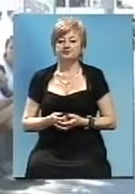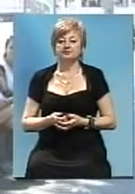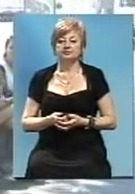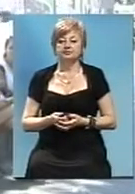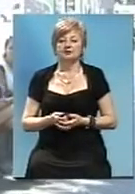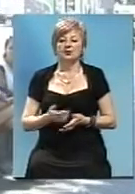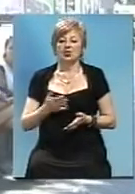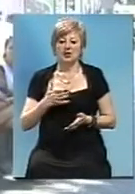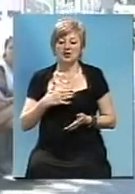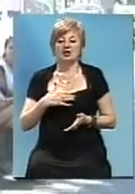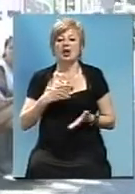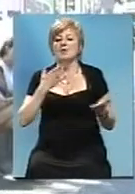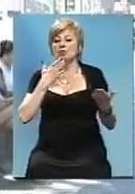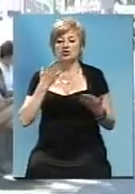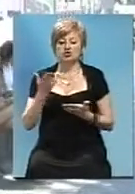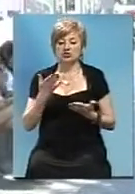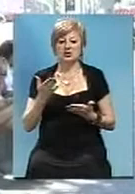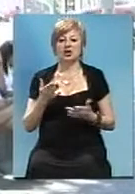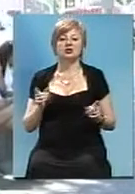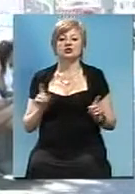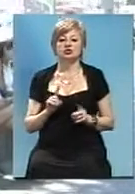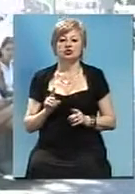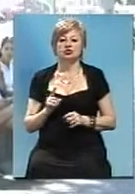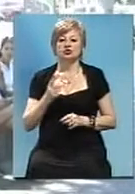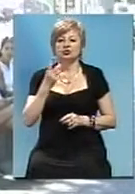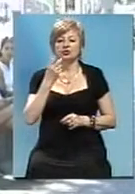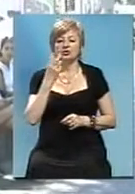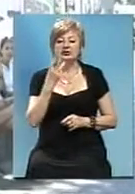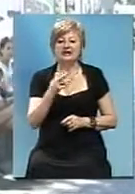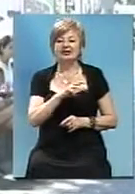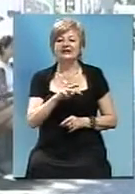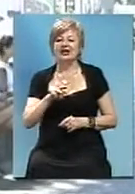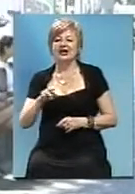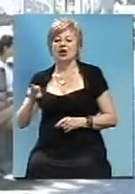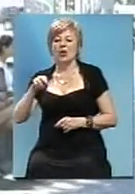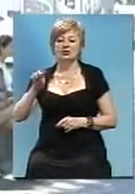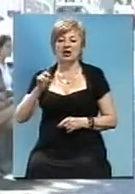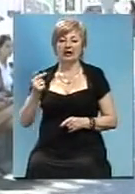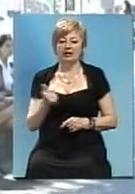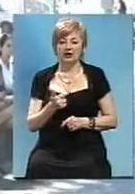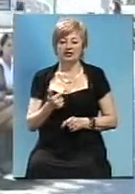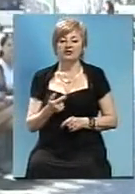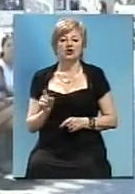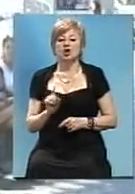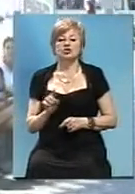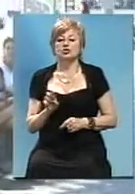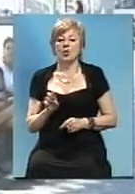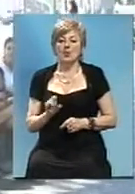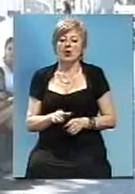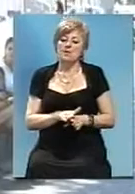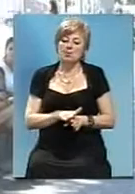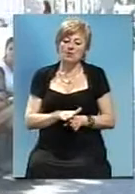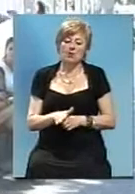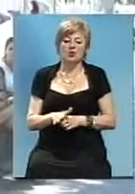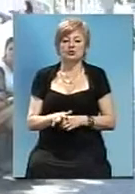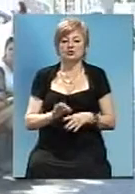Я где-то прочитав, що около 2 трлн гривень потрібно на те, щоб повністю